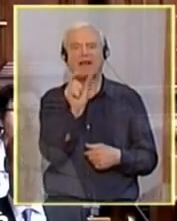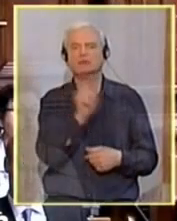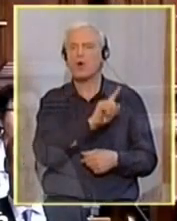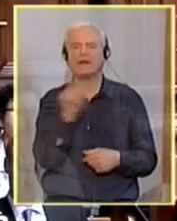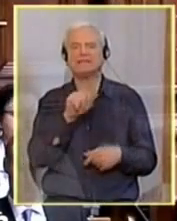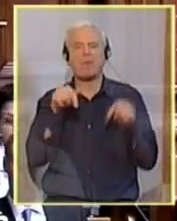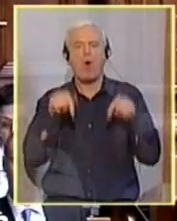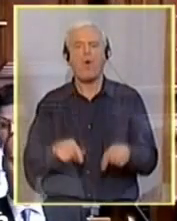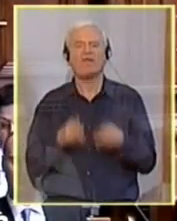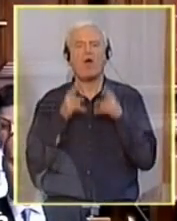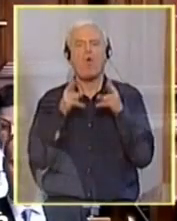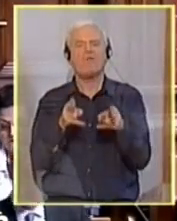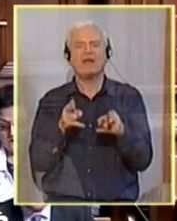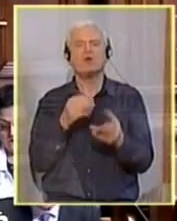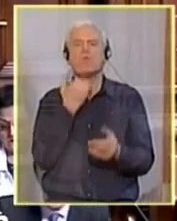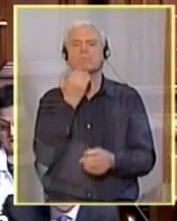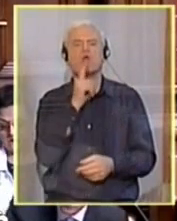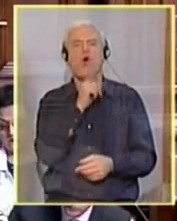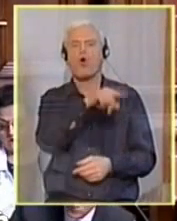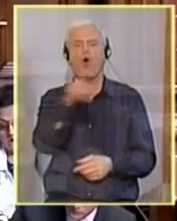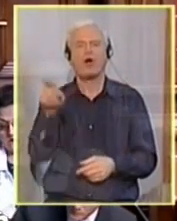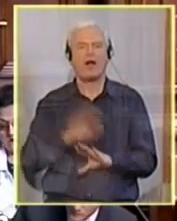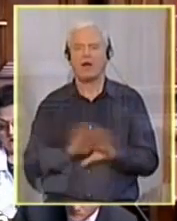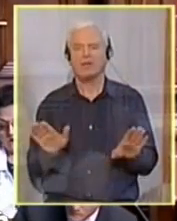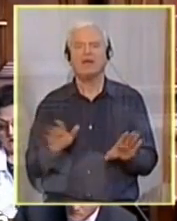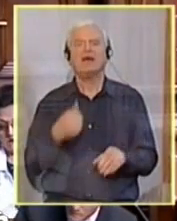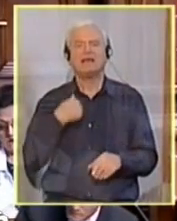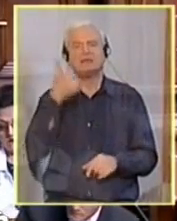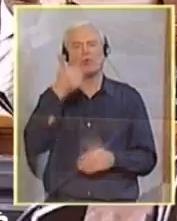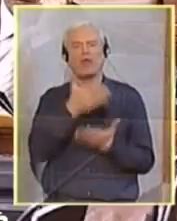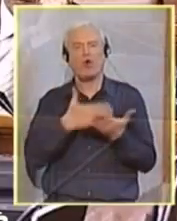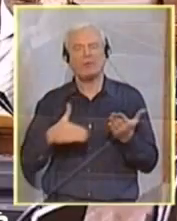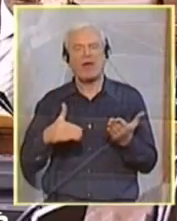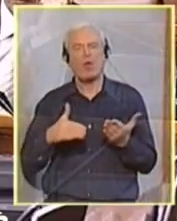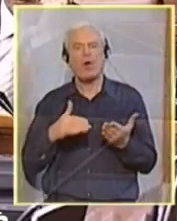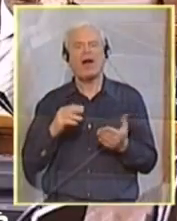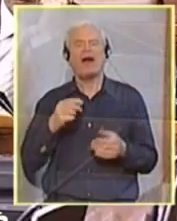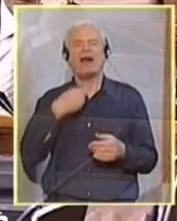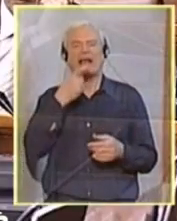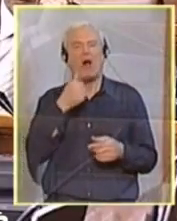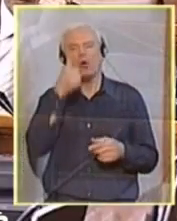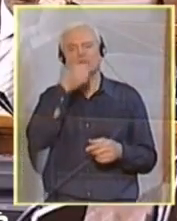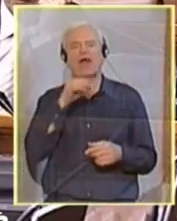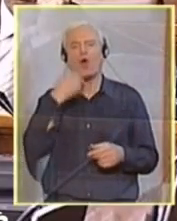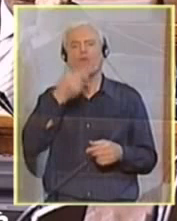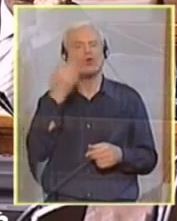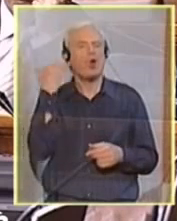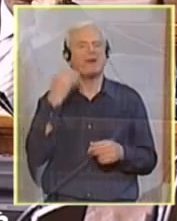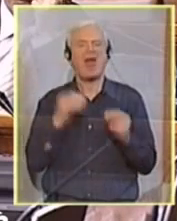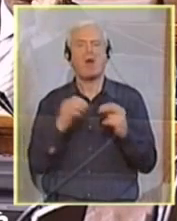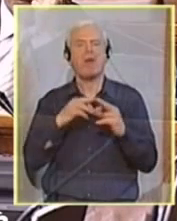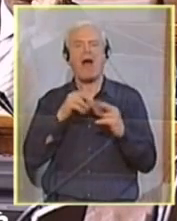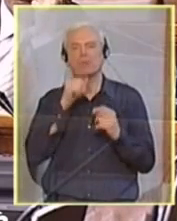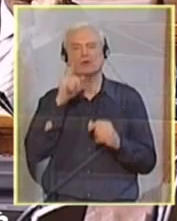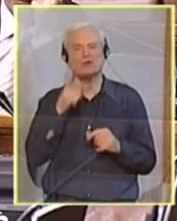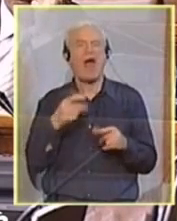bilo koga. U jednom delu sam citirao rečenicu gospodina Babića, pa ako je tu nešto bilo uvredljivo, onda